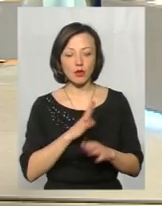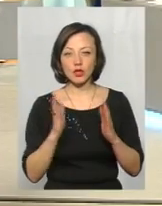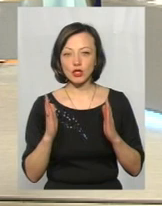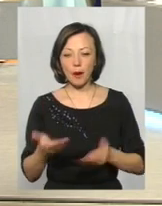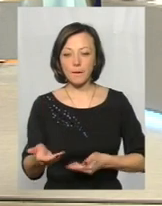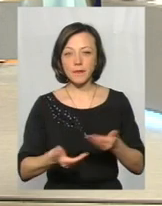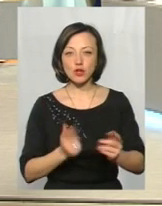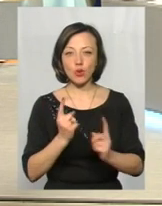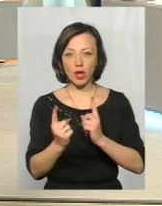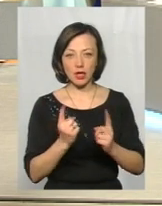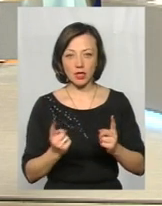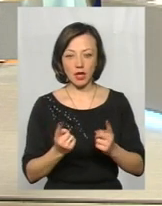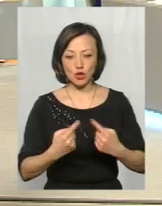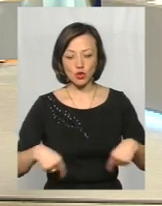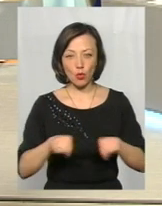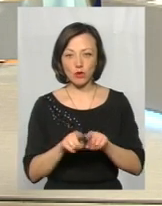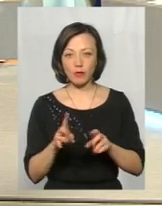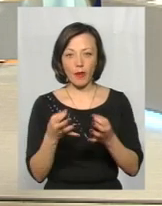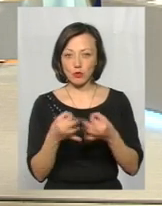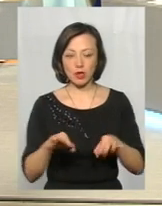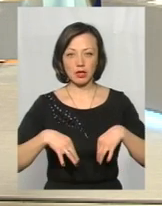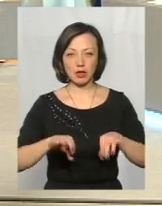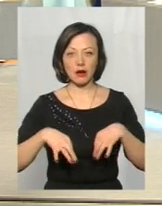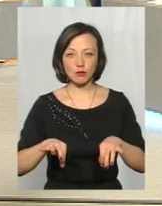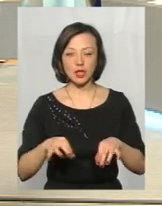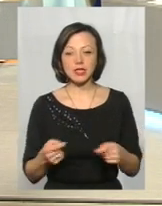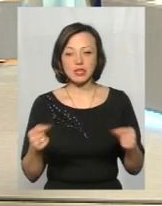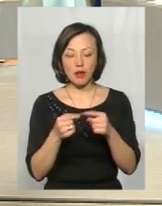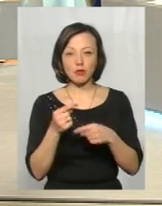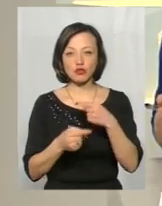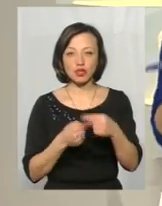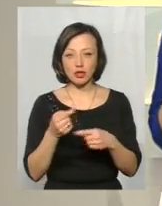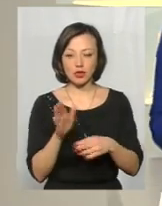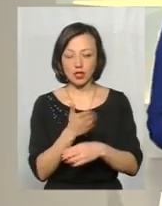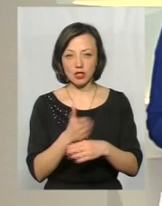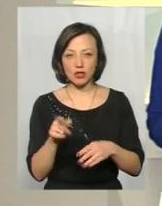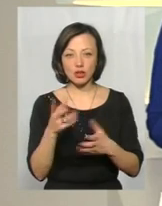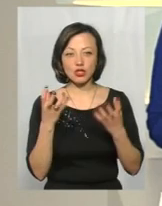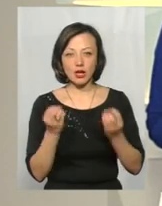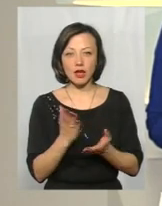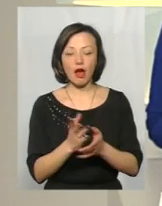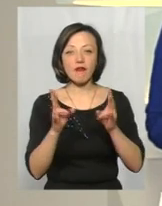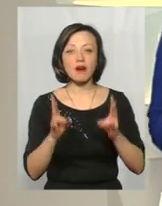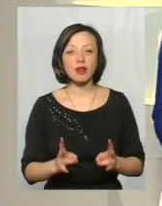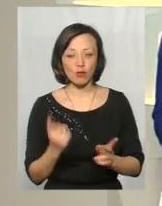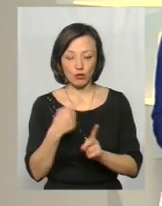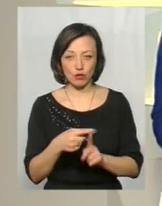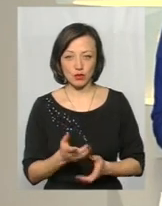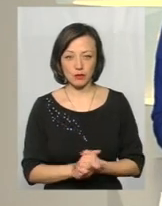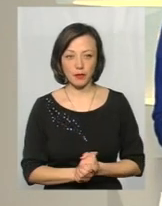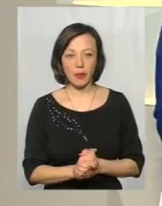пішохідна зона, для того, щоб не пускати транспорт саме через цю частину, яка є ще й аварійною до всього.